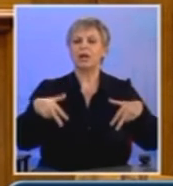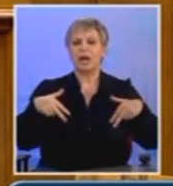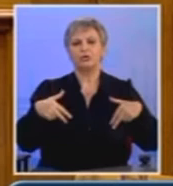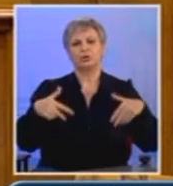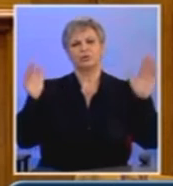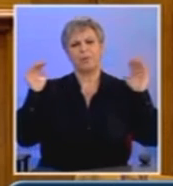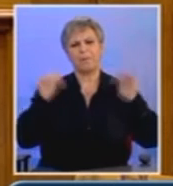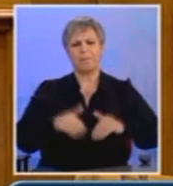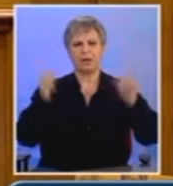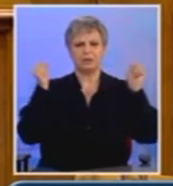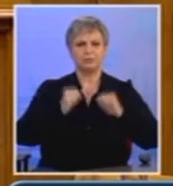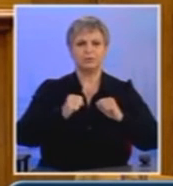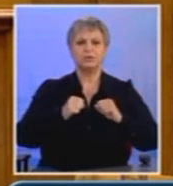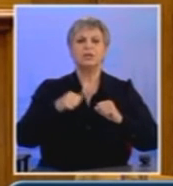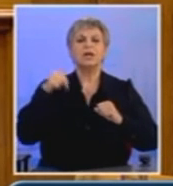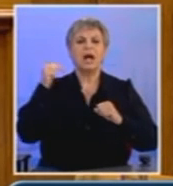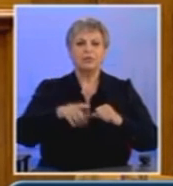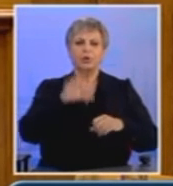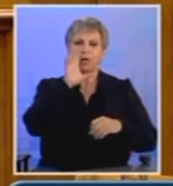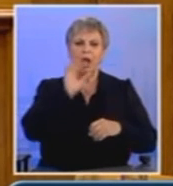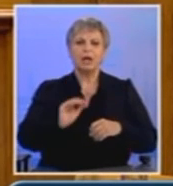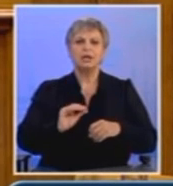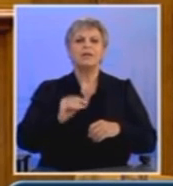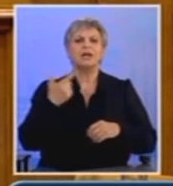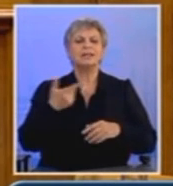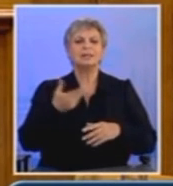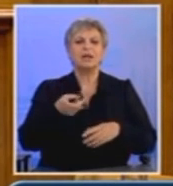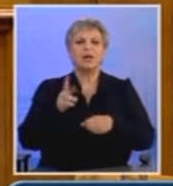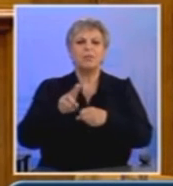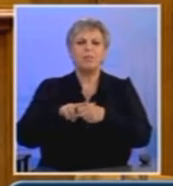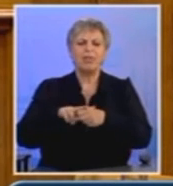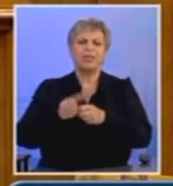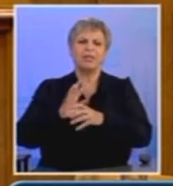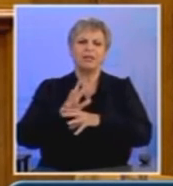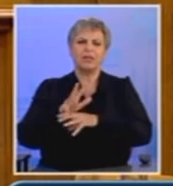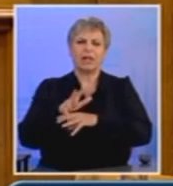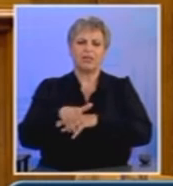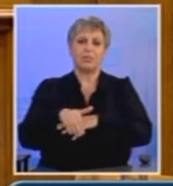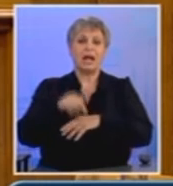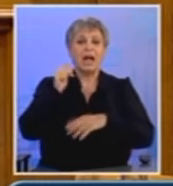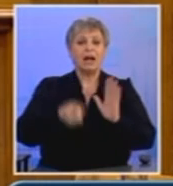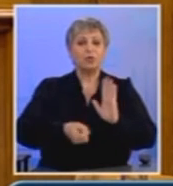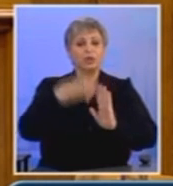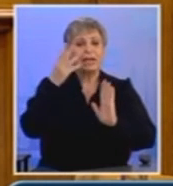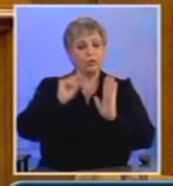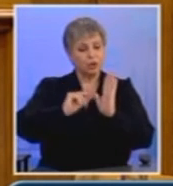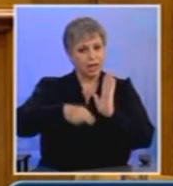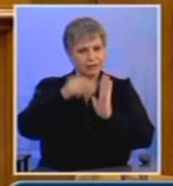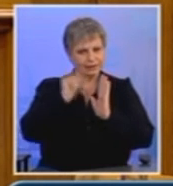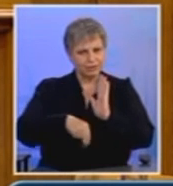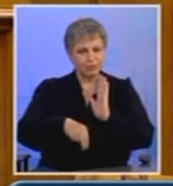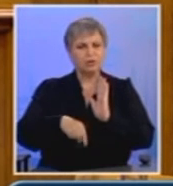θάνατο της συνεχιζόμενης επιδίνωσης και εξαθλίωσης που φέρνει η Νέα Συμφωνία. Μια συμφωνία